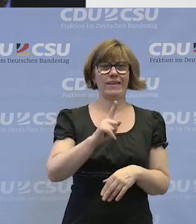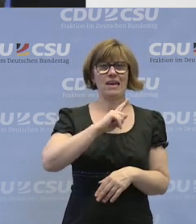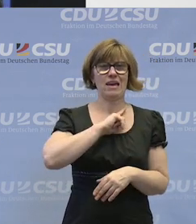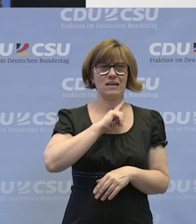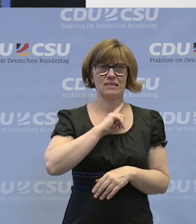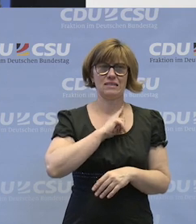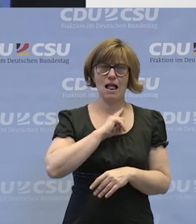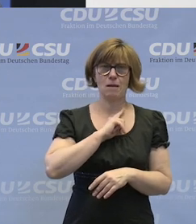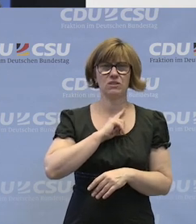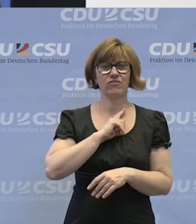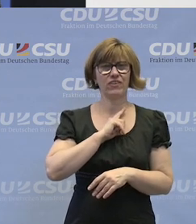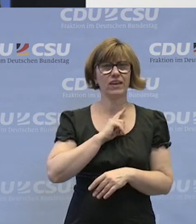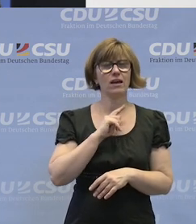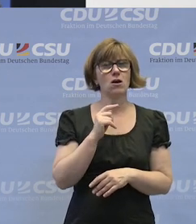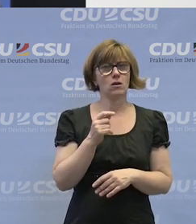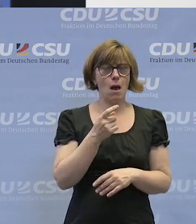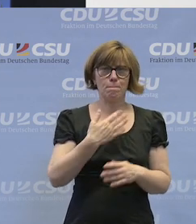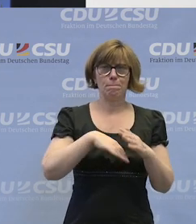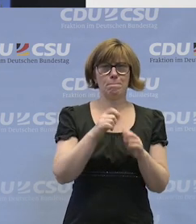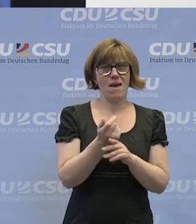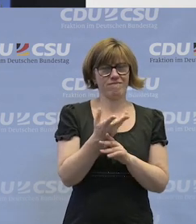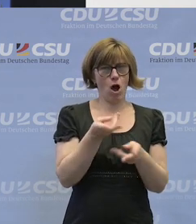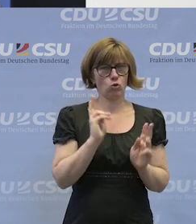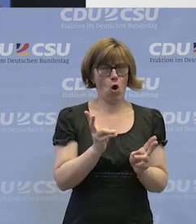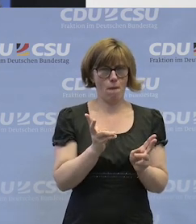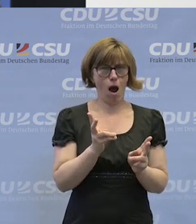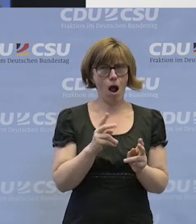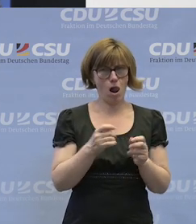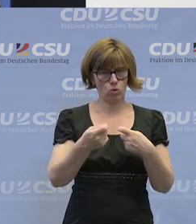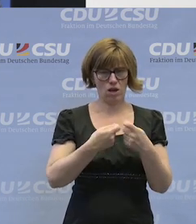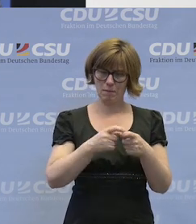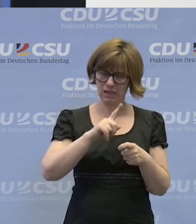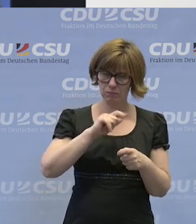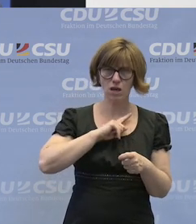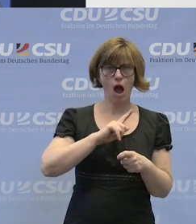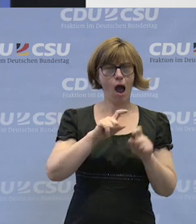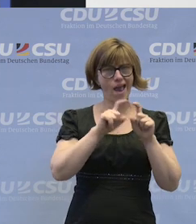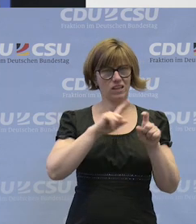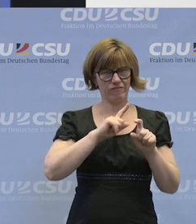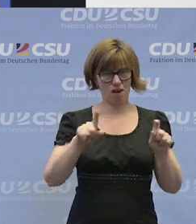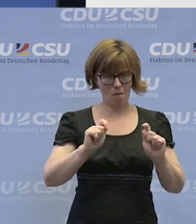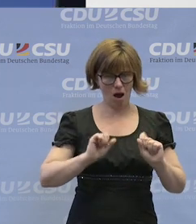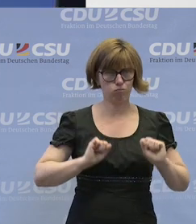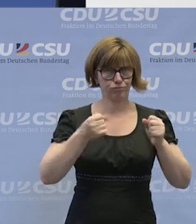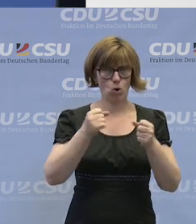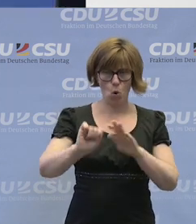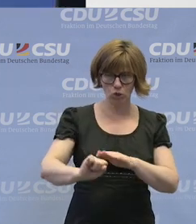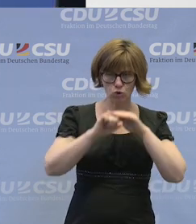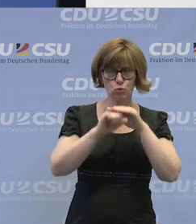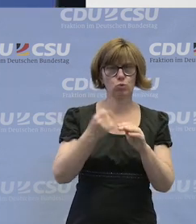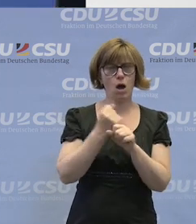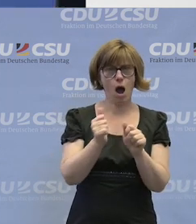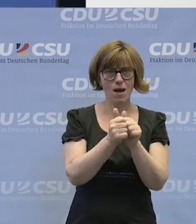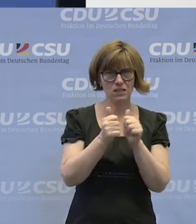schwer mehrfach normaler Unternehmer und habe eine eigene Firma gegründet, habe auch eine Unterstützung im Sinne von einer